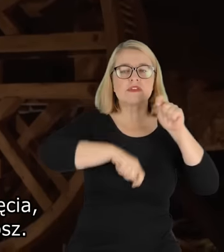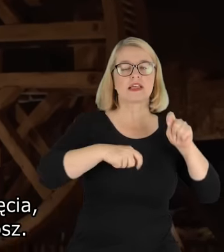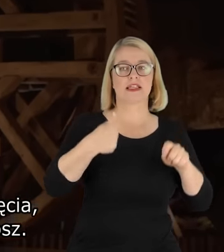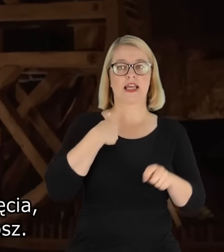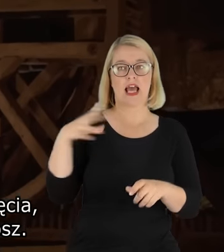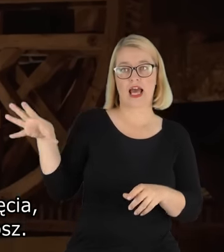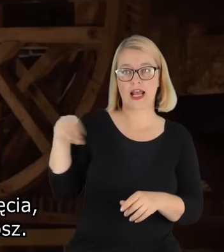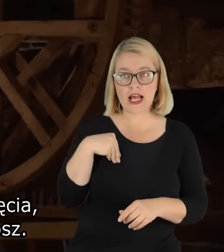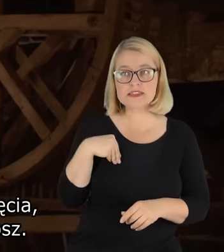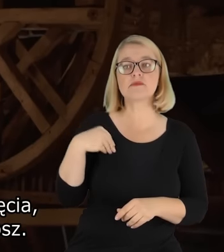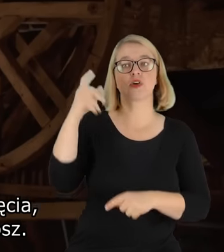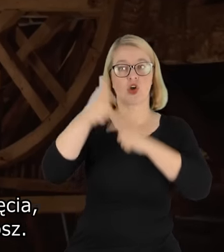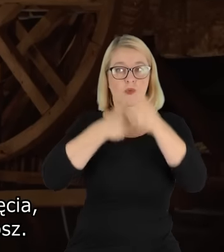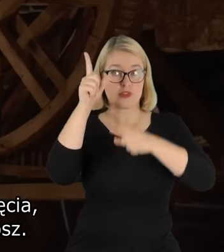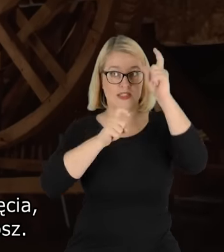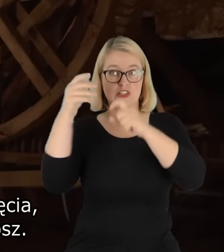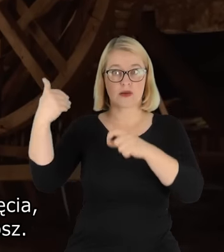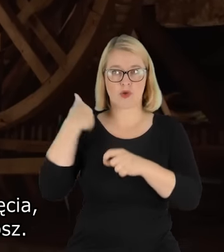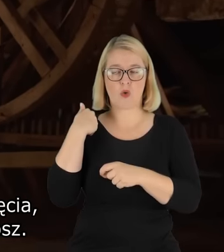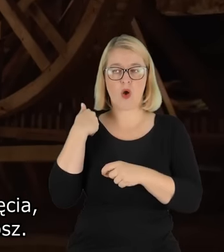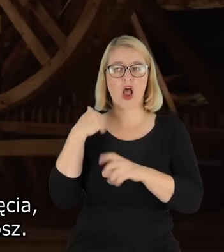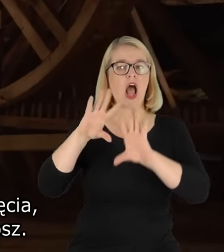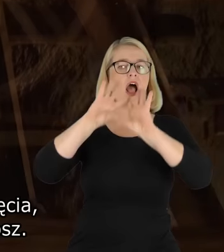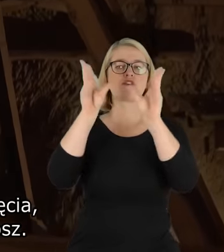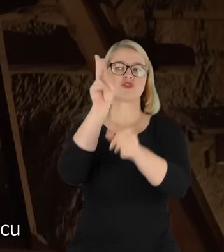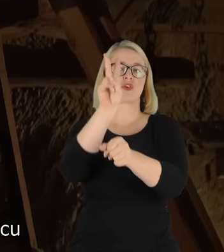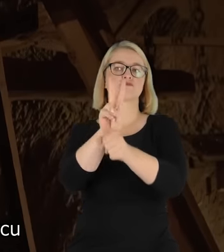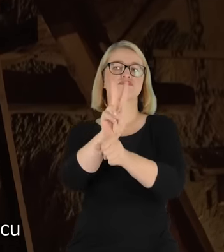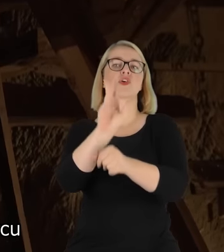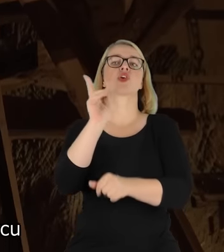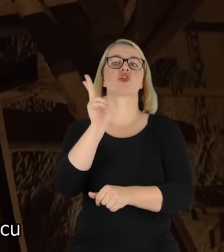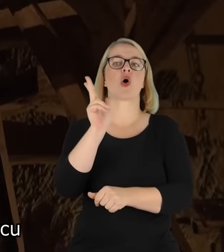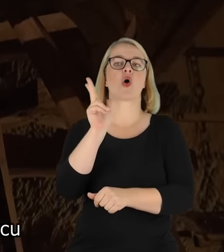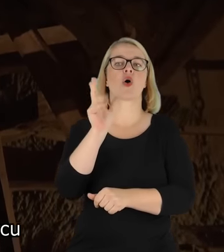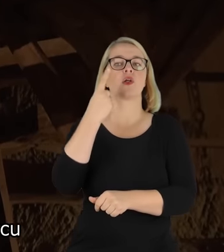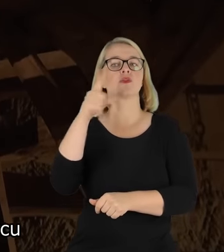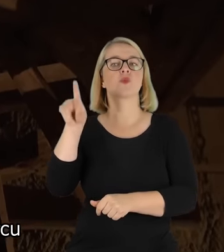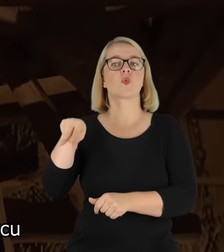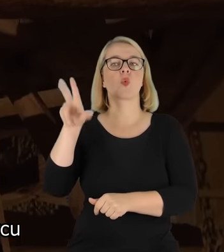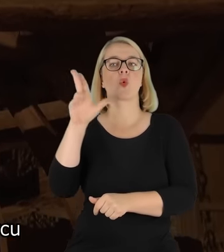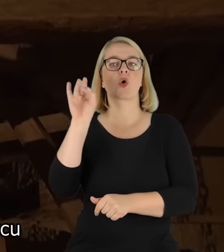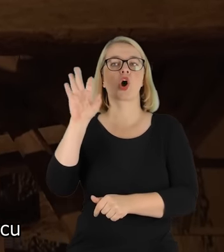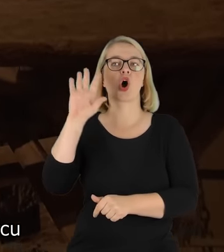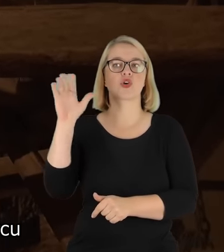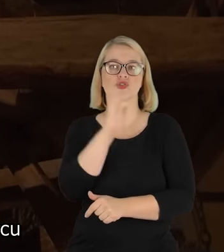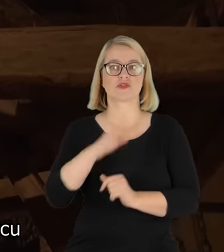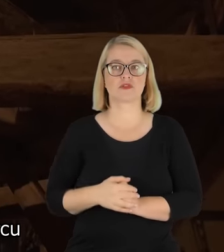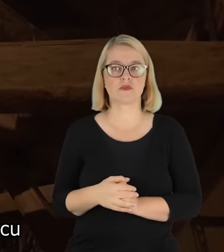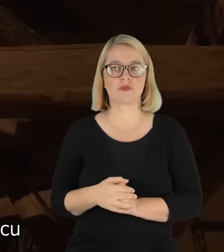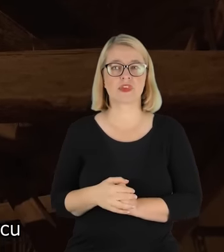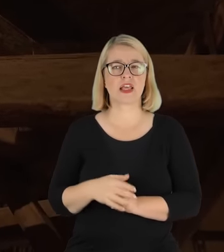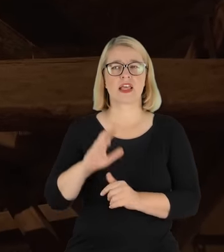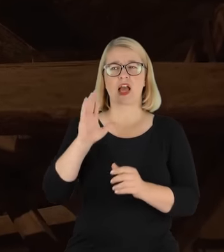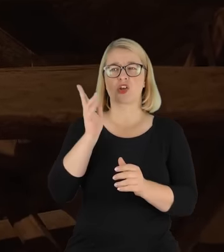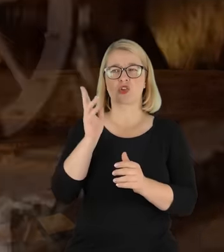Ja chodziłem też z nimi, robiłem zdjęcia. A nad tym wszystkim czuwał długo. Miał w sobie tą kopalnię, jakby nosił kulę